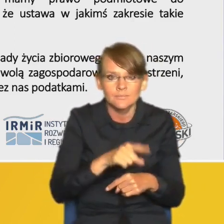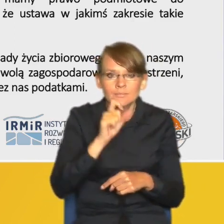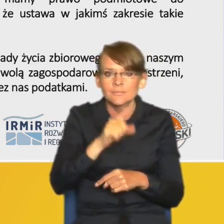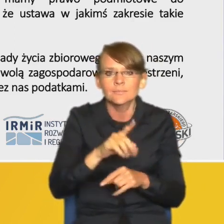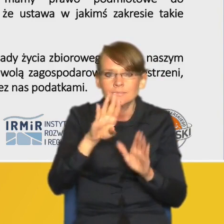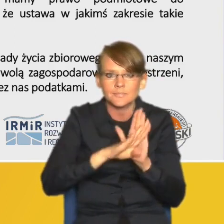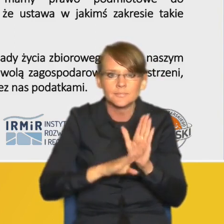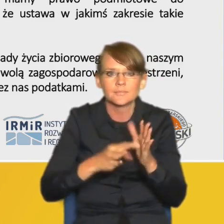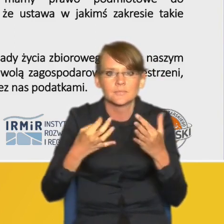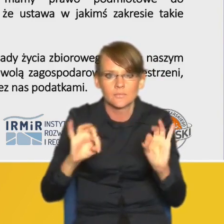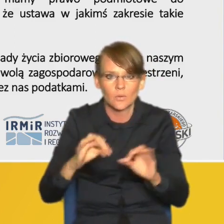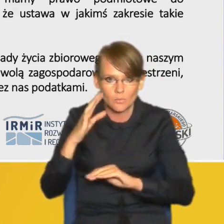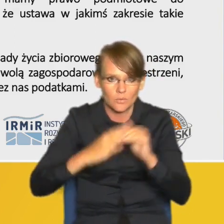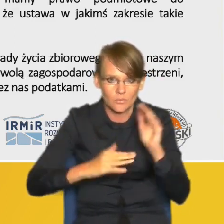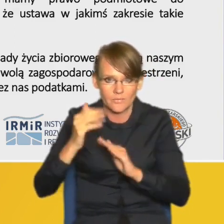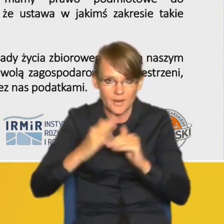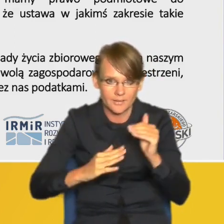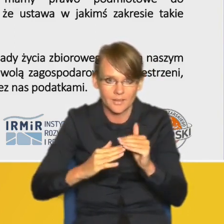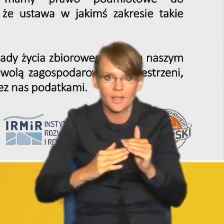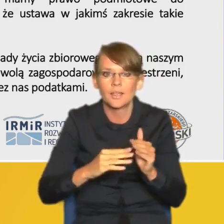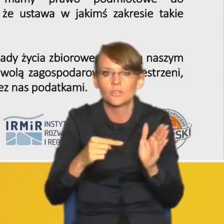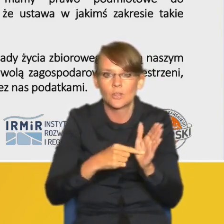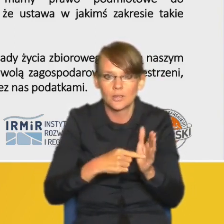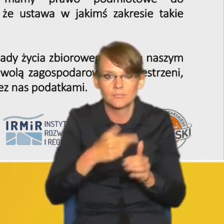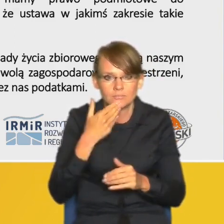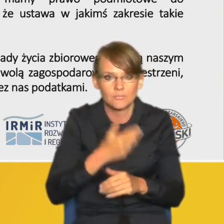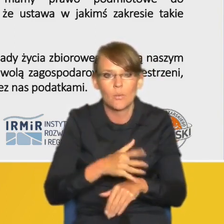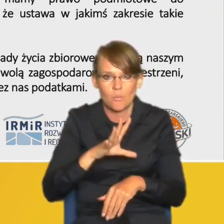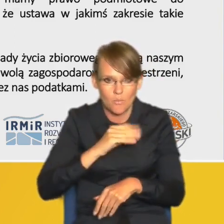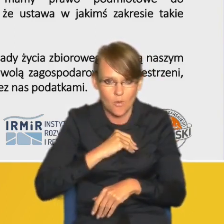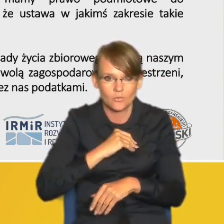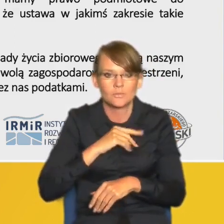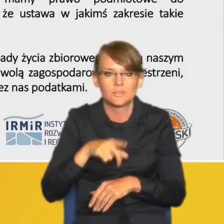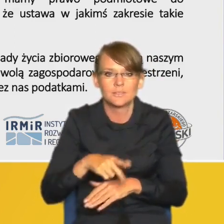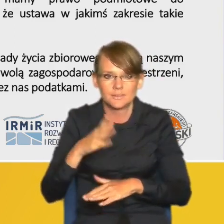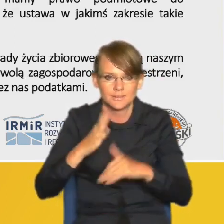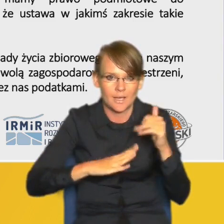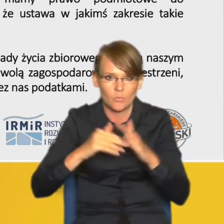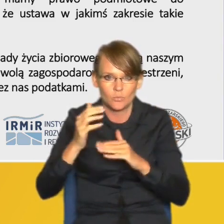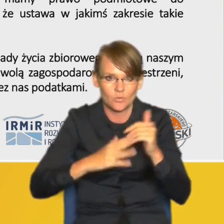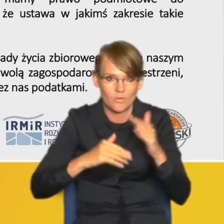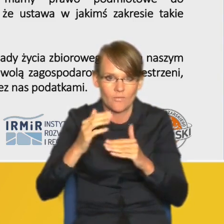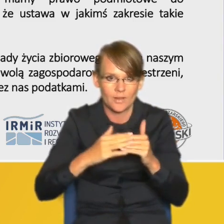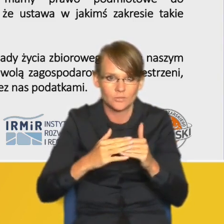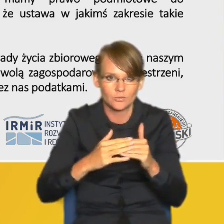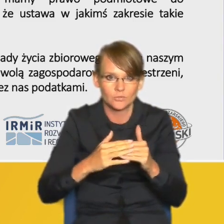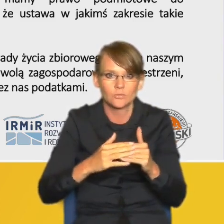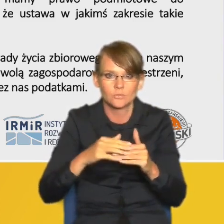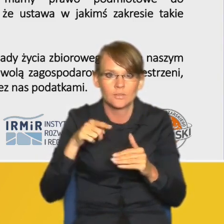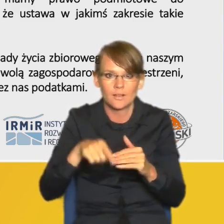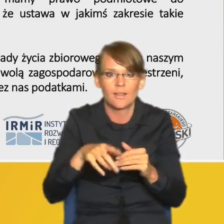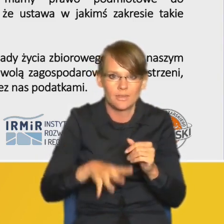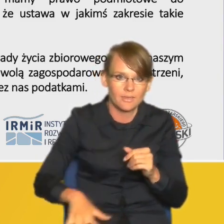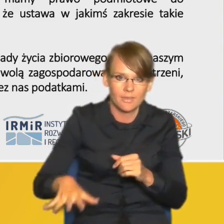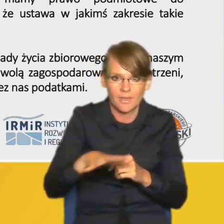wolności budowlanej która pozwala na zgodną z prawem zabudowę zabudowę określonego fragmentu